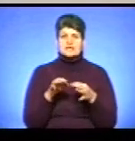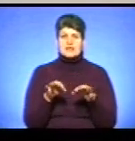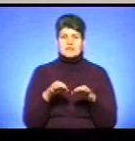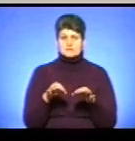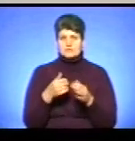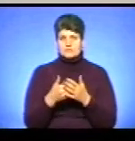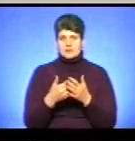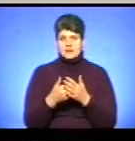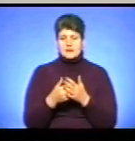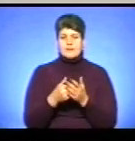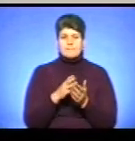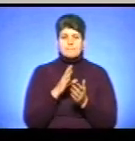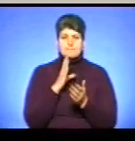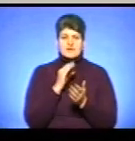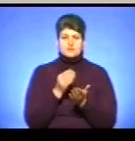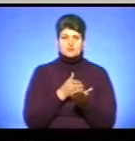моделі, маршрутної мережі.